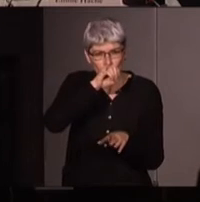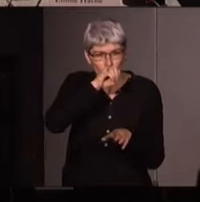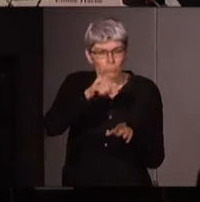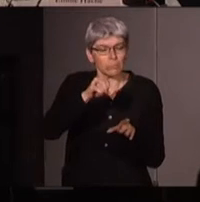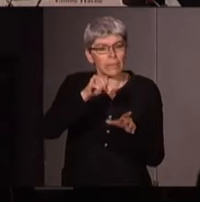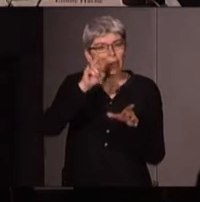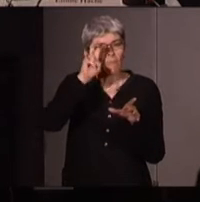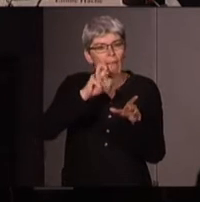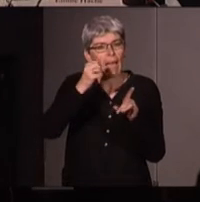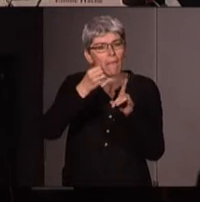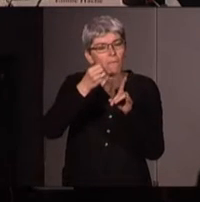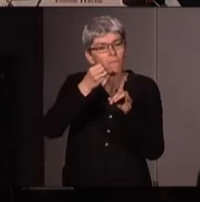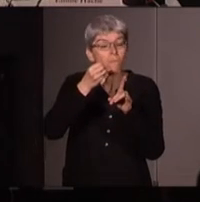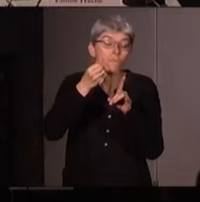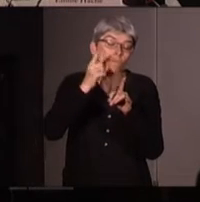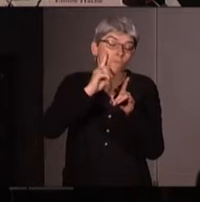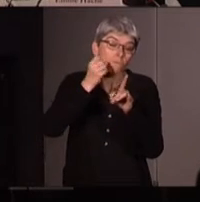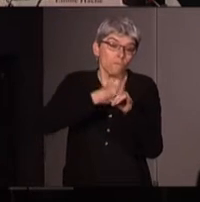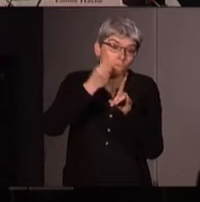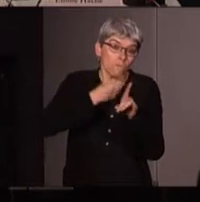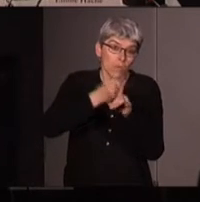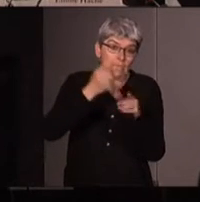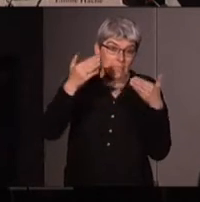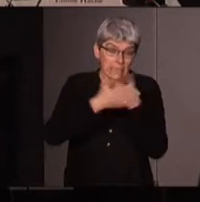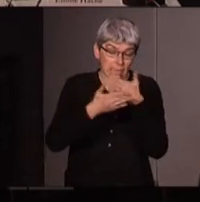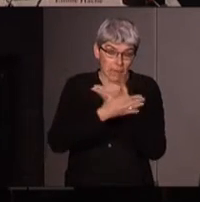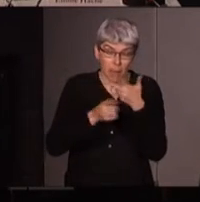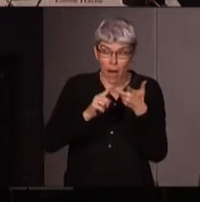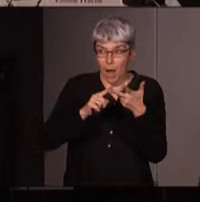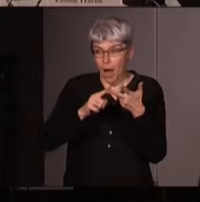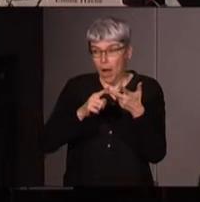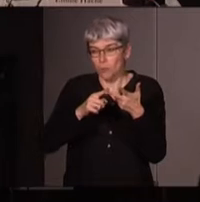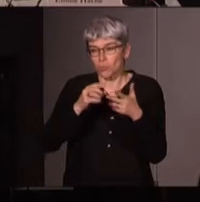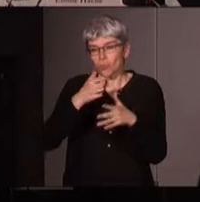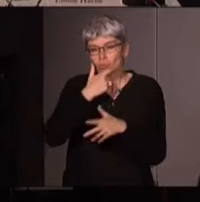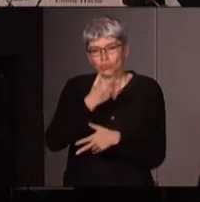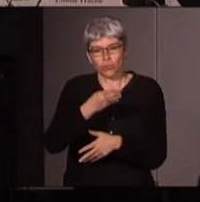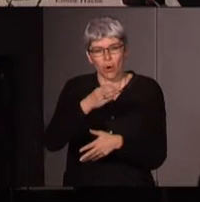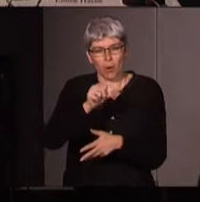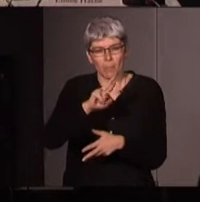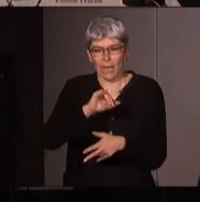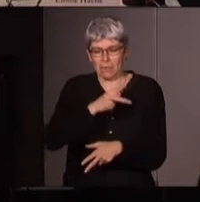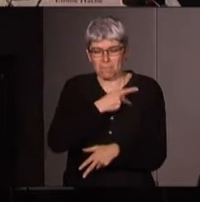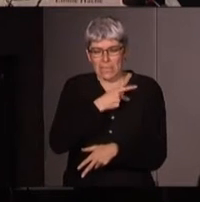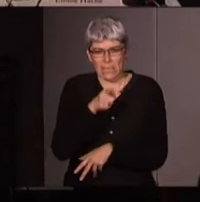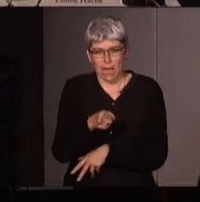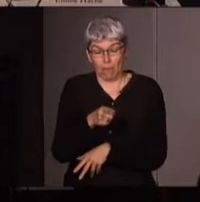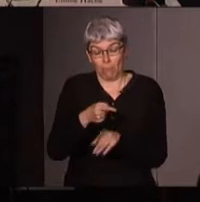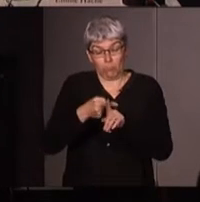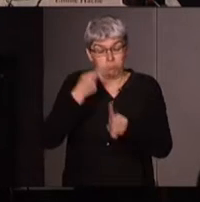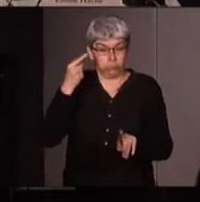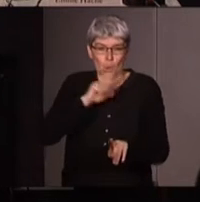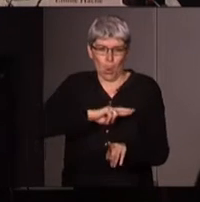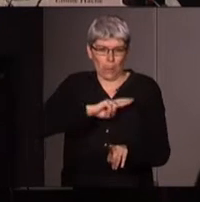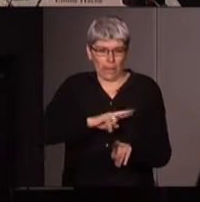tous les deux et il y a un certain Jean-Marie Delassus qui est médecin mais depuis longtemps à la